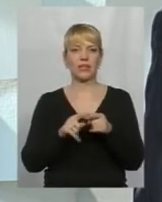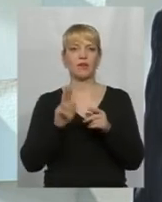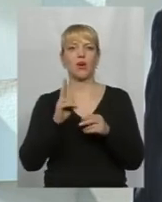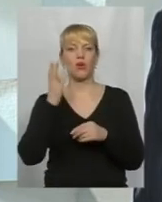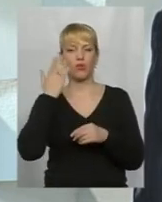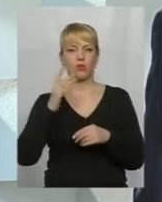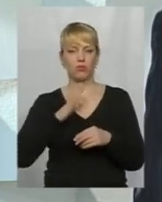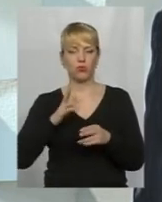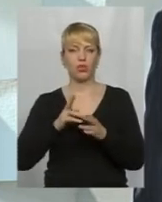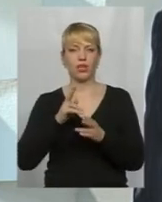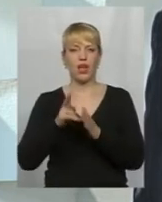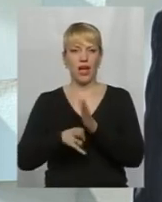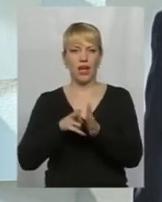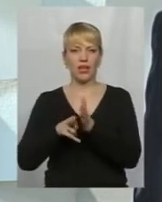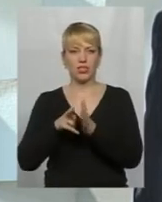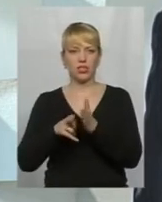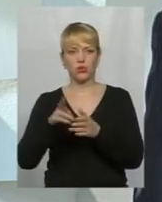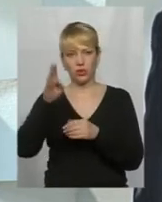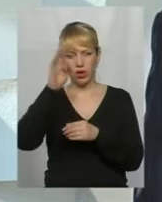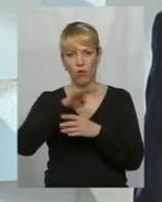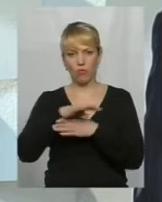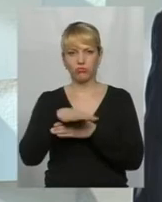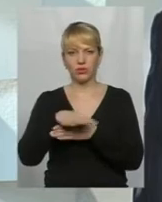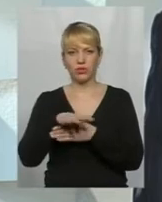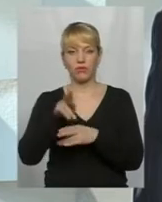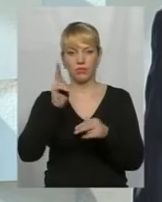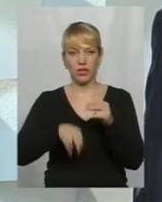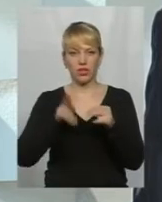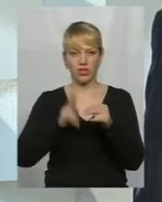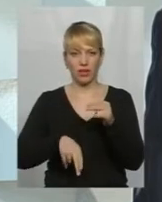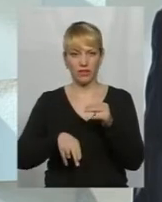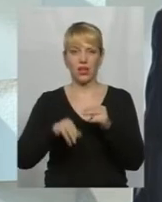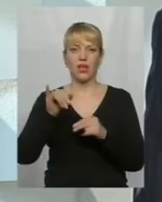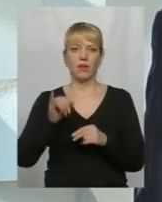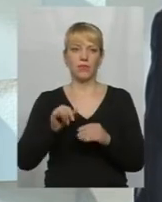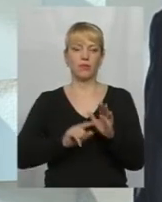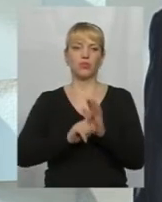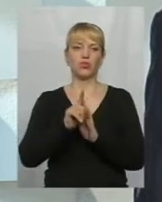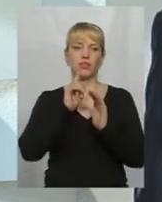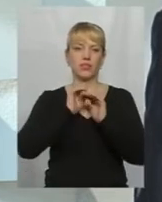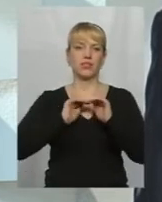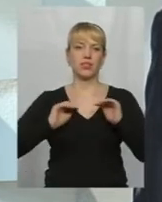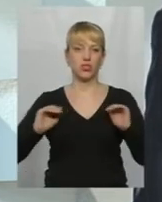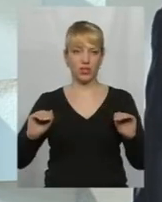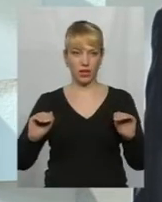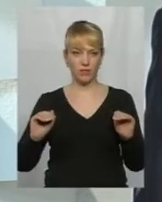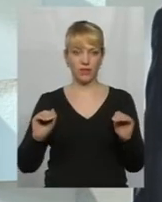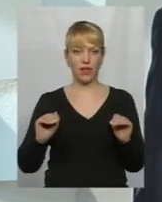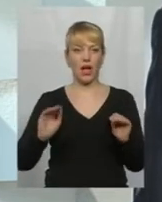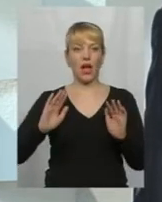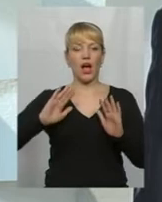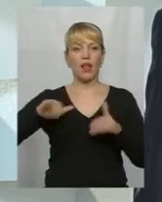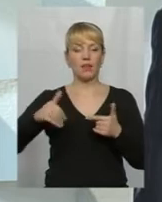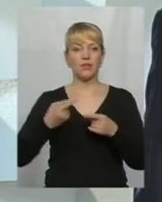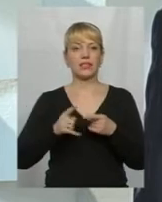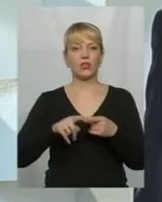ці ешелони, обстріл прикращався, і починалася тишина. Але після того,